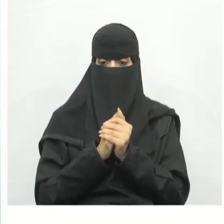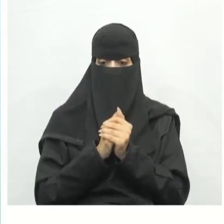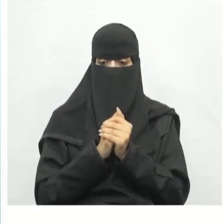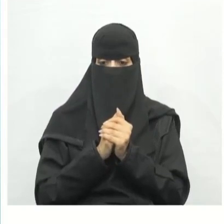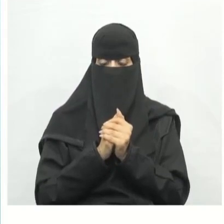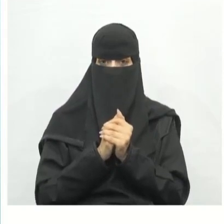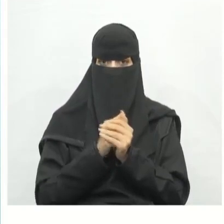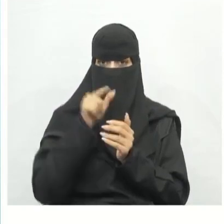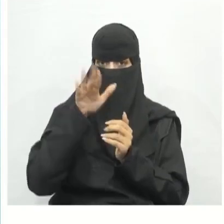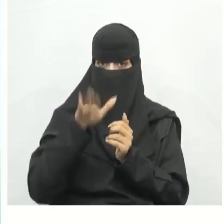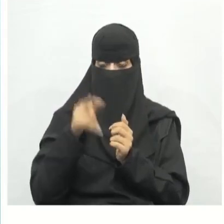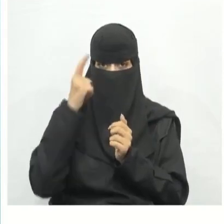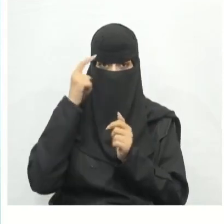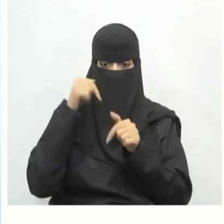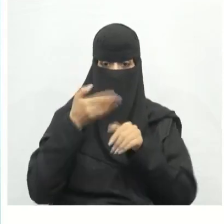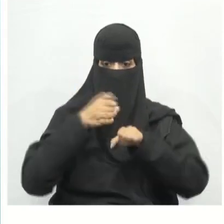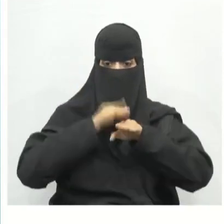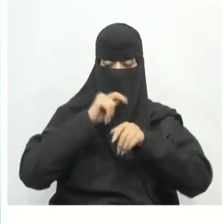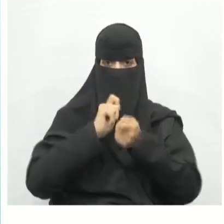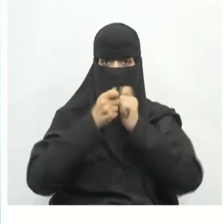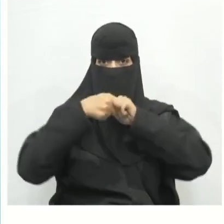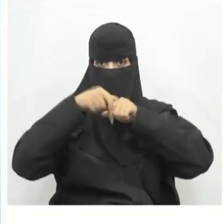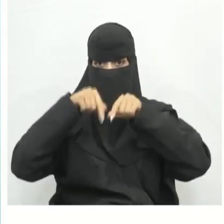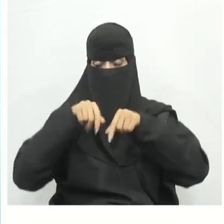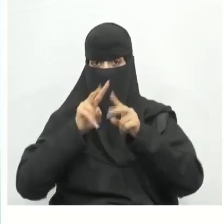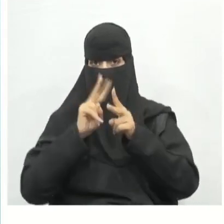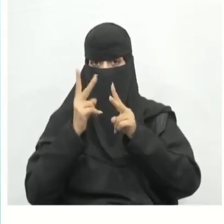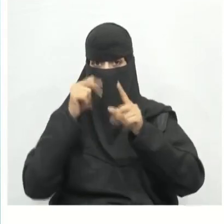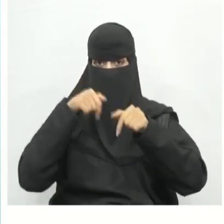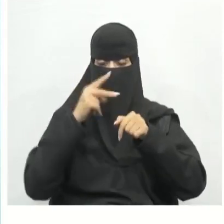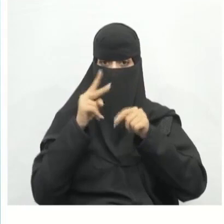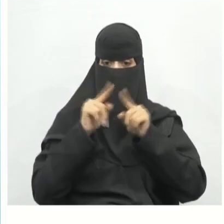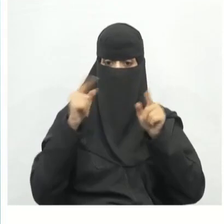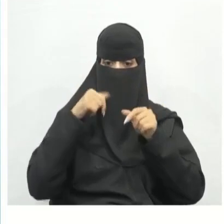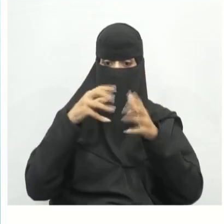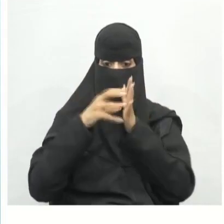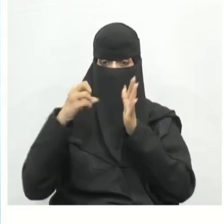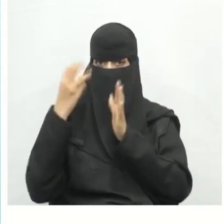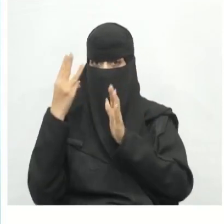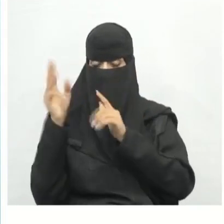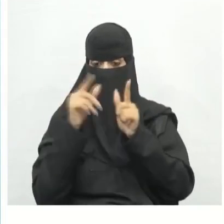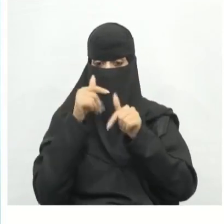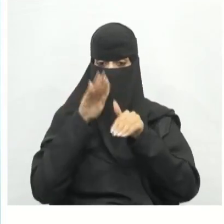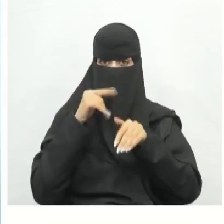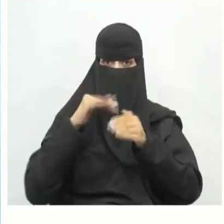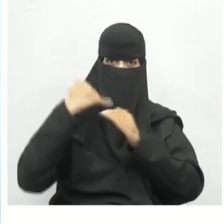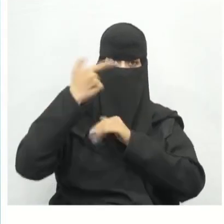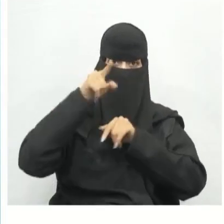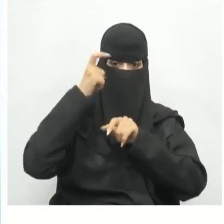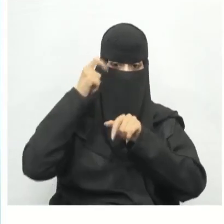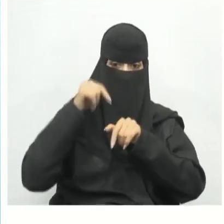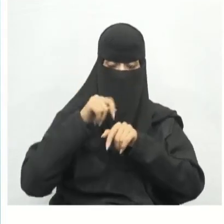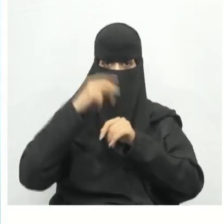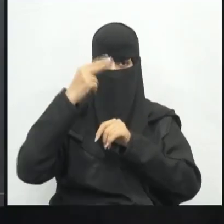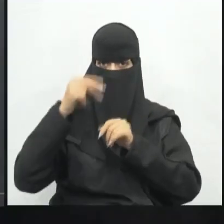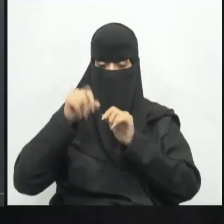إذن سنتعرف أيضا على تحويل الأشكال ثلاثية الأبعاد إلى نماذج ثلاثية الأبعاد إذن بعد أن تعرفنا على